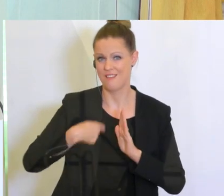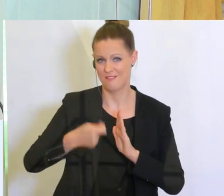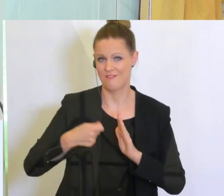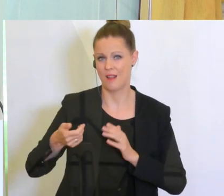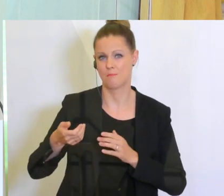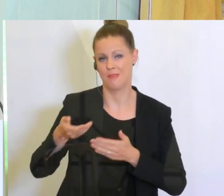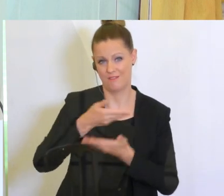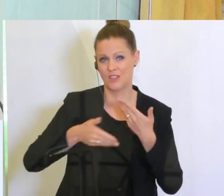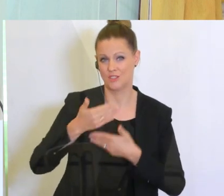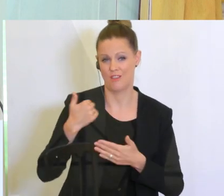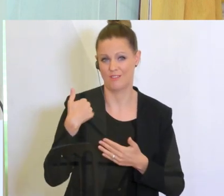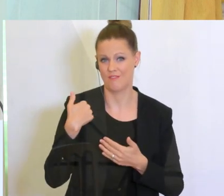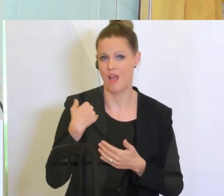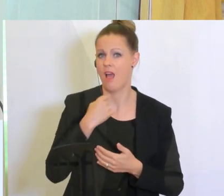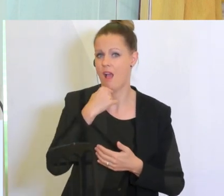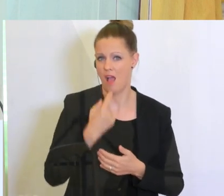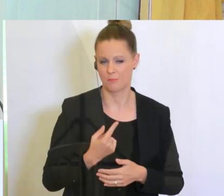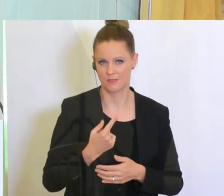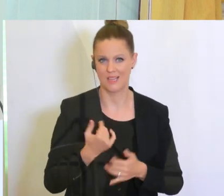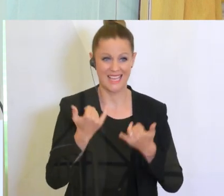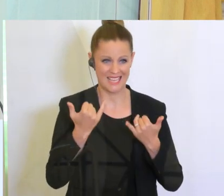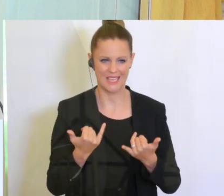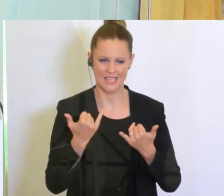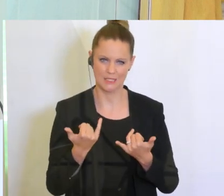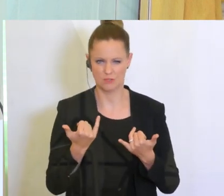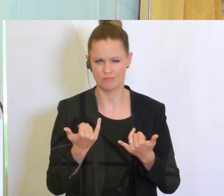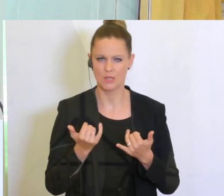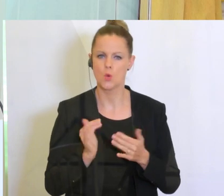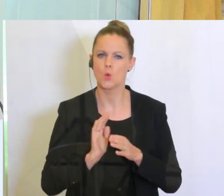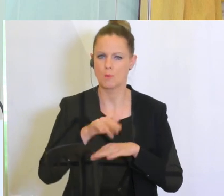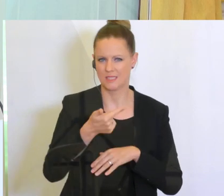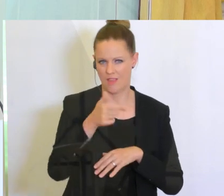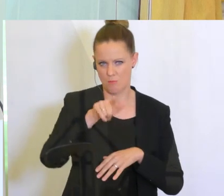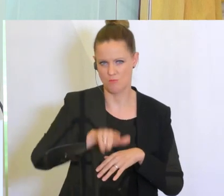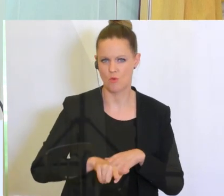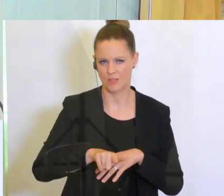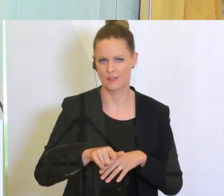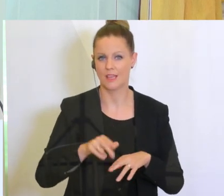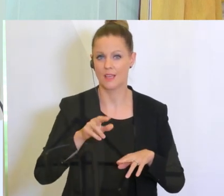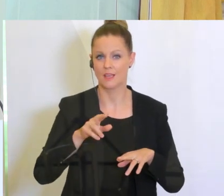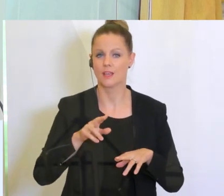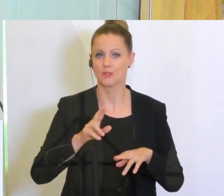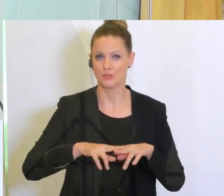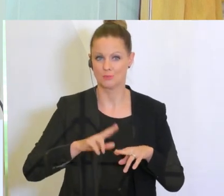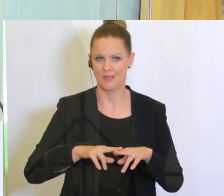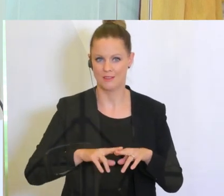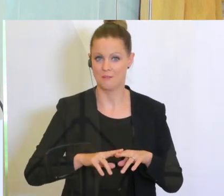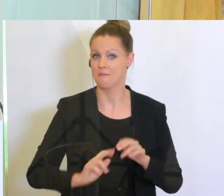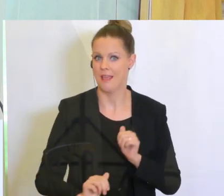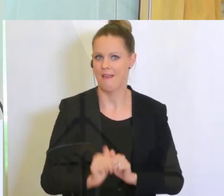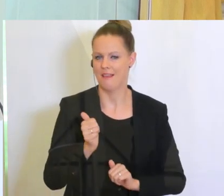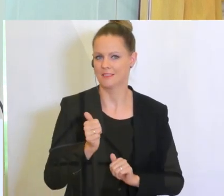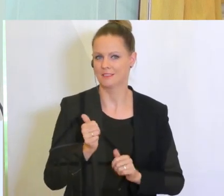festgelegt hat und sind jetzt aber nach knapp mehr als zwei Monaten wieder das erste Land, das mit der